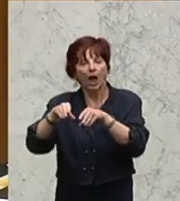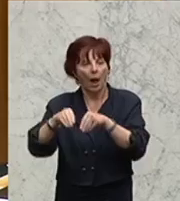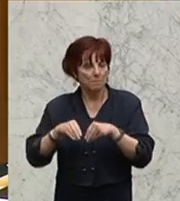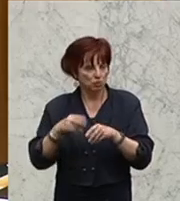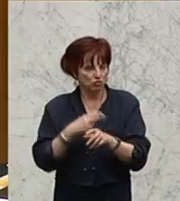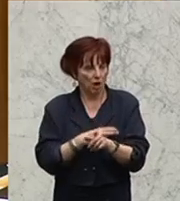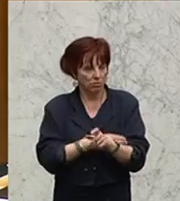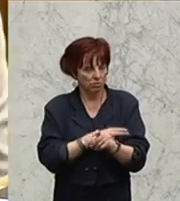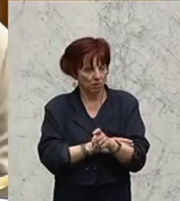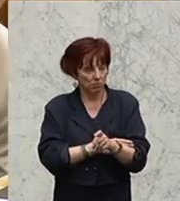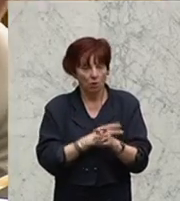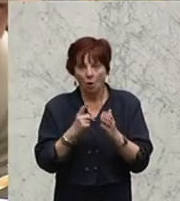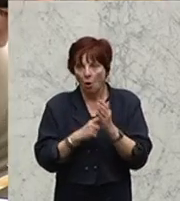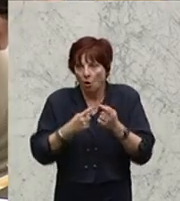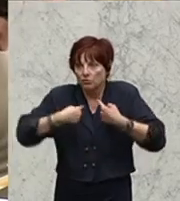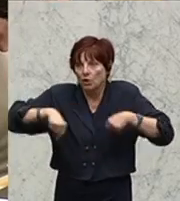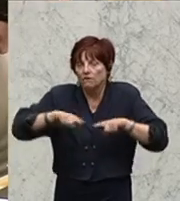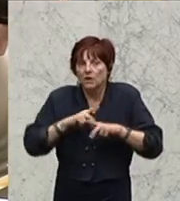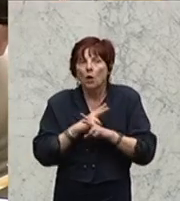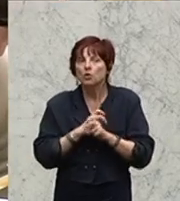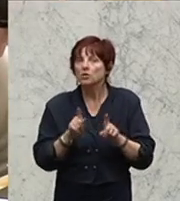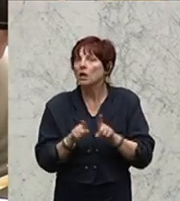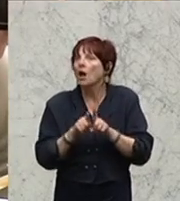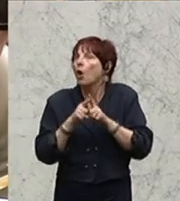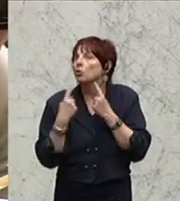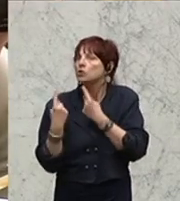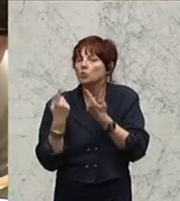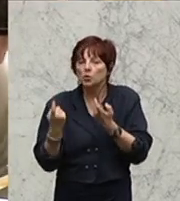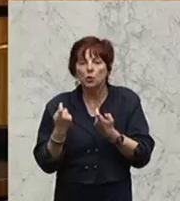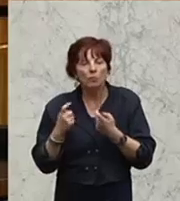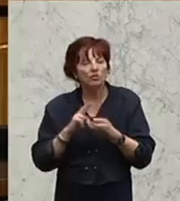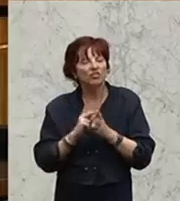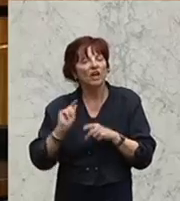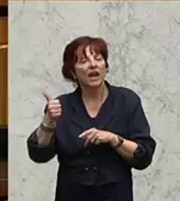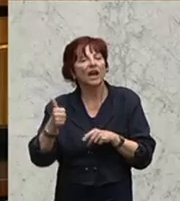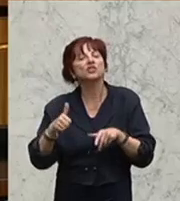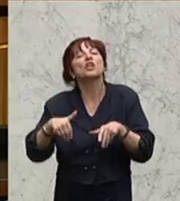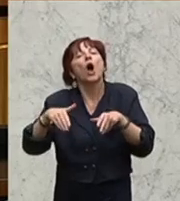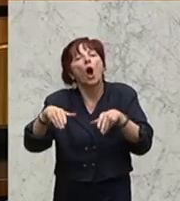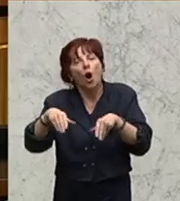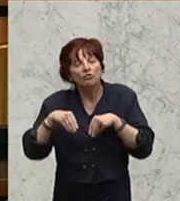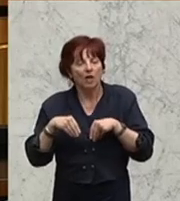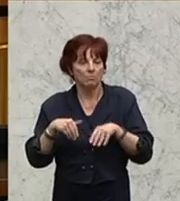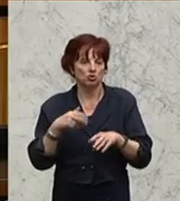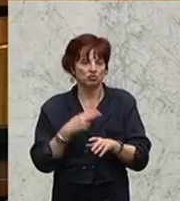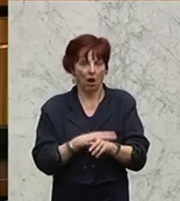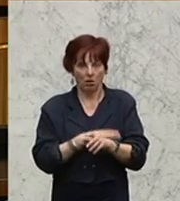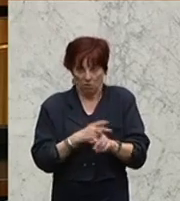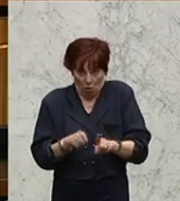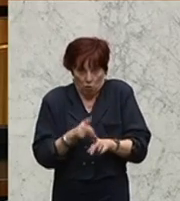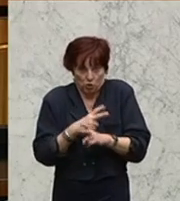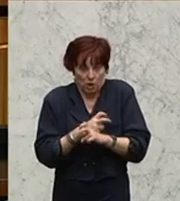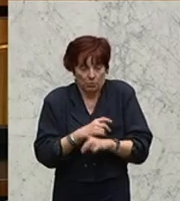oft scheinen wir ja auch in die Situation zu kommen, so etwas wie Erstaufnahmestaat zu sein. Wir können als